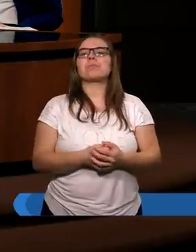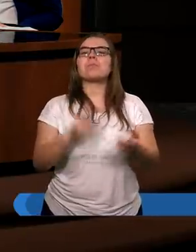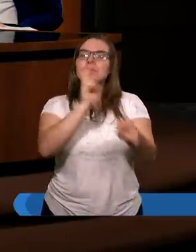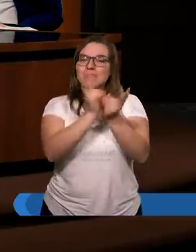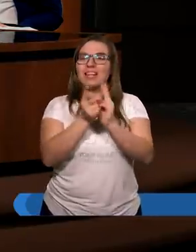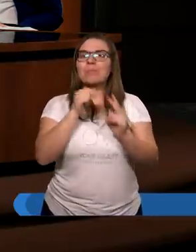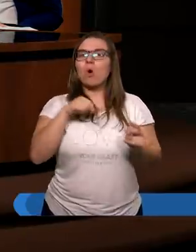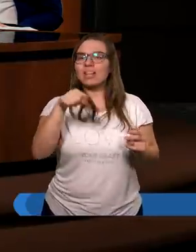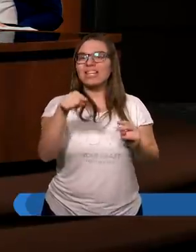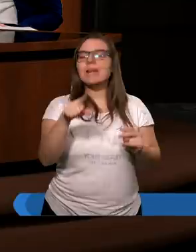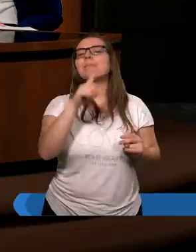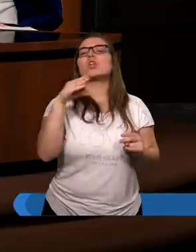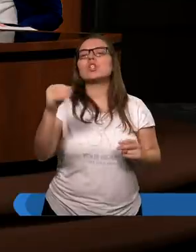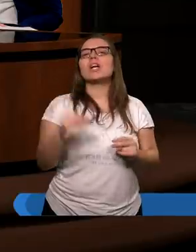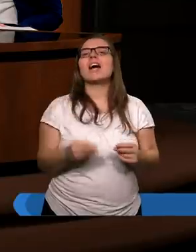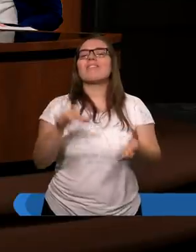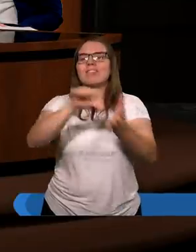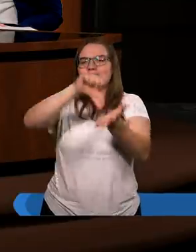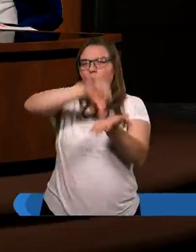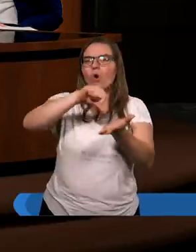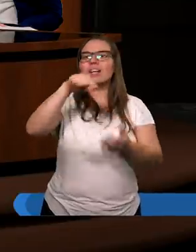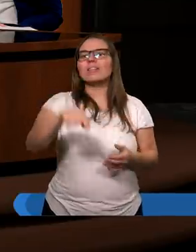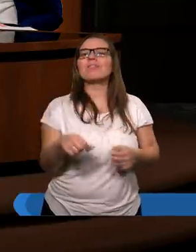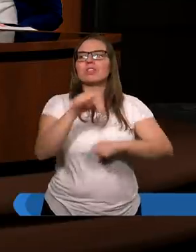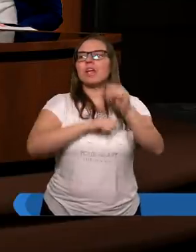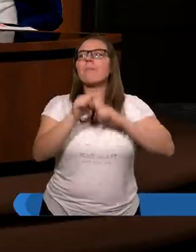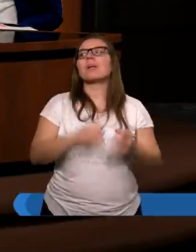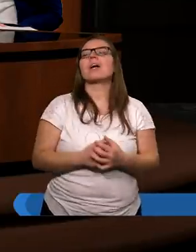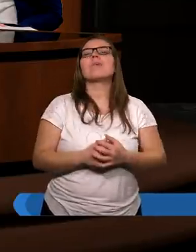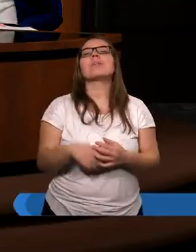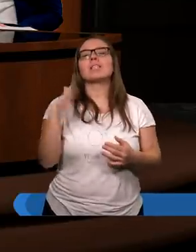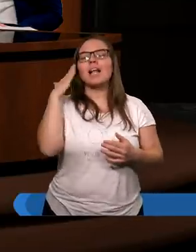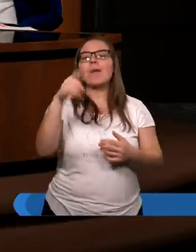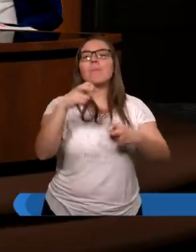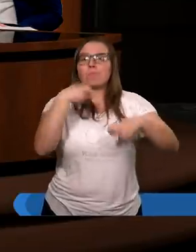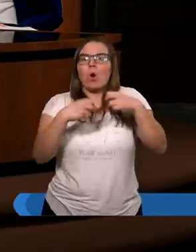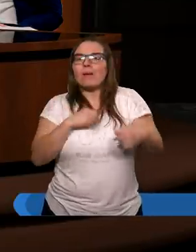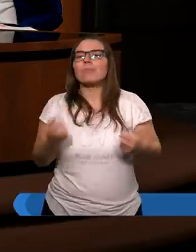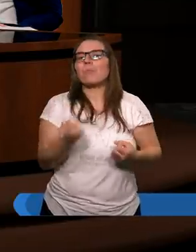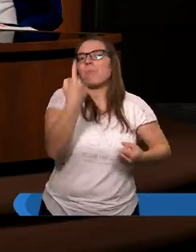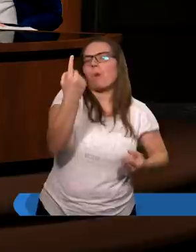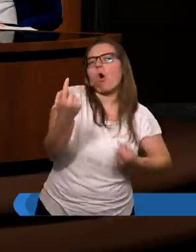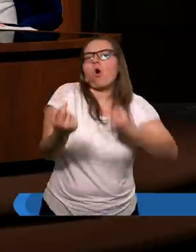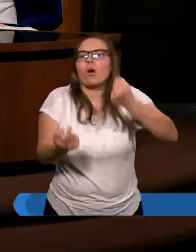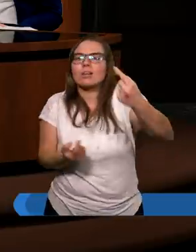spotkał się z tym, że w stolicy imperium w Rzymie ten sam problem się pojawia. Tak.